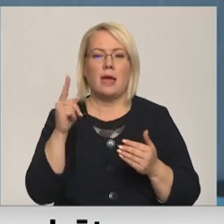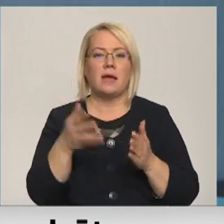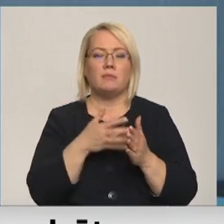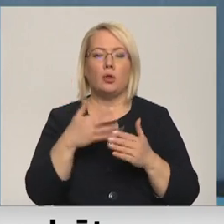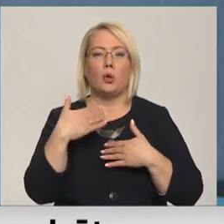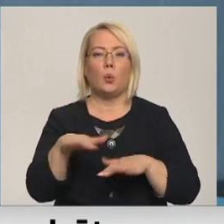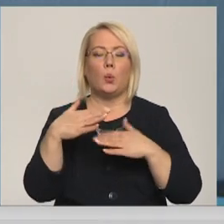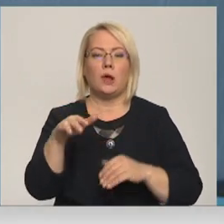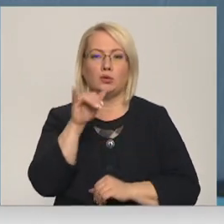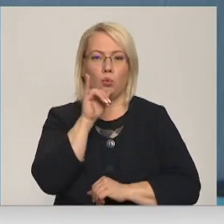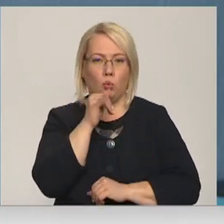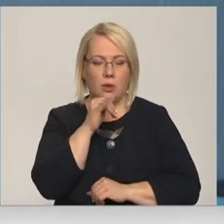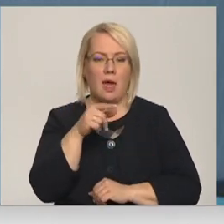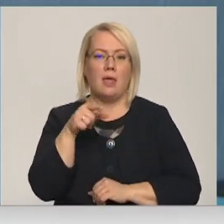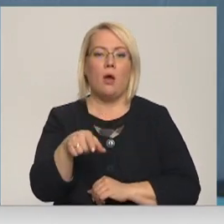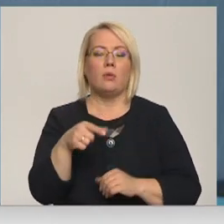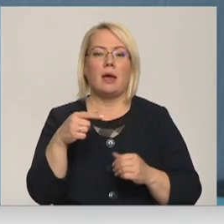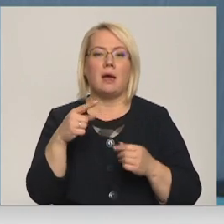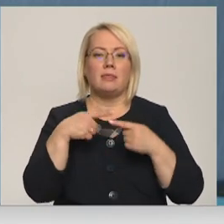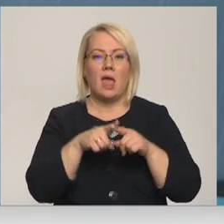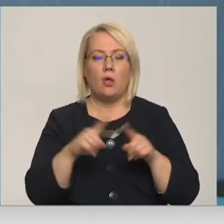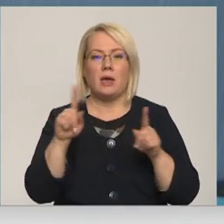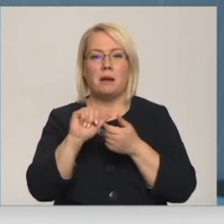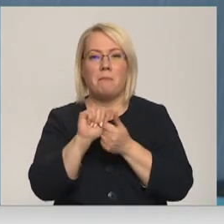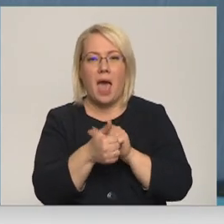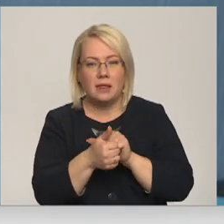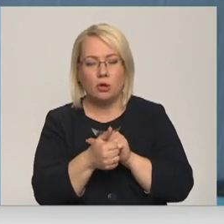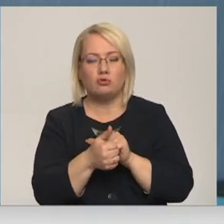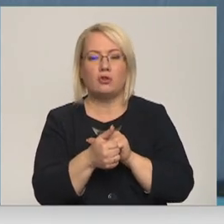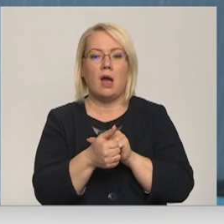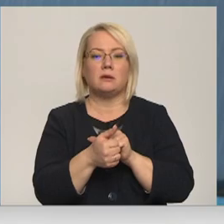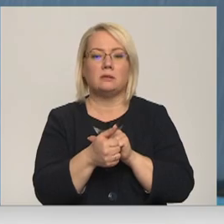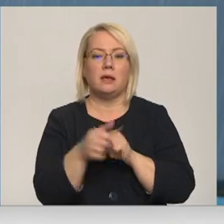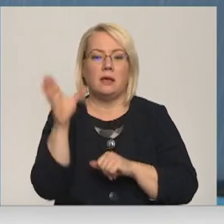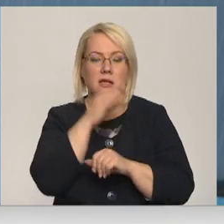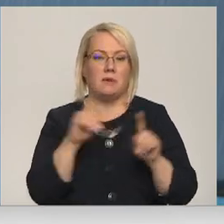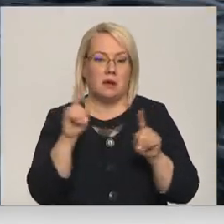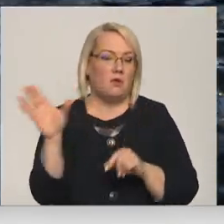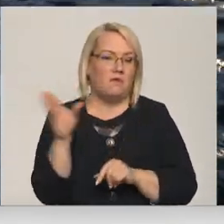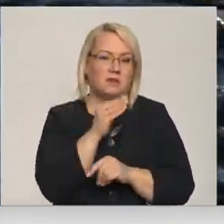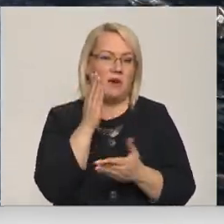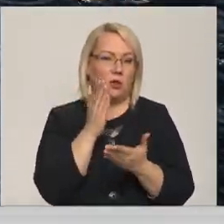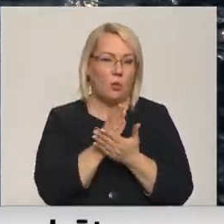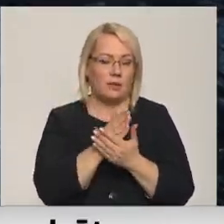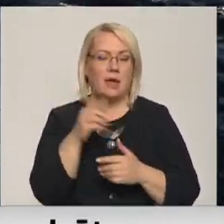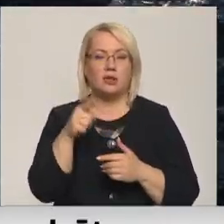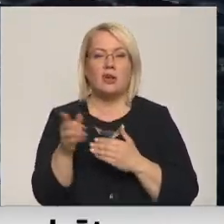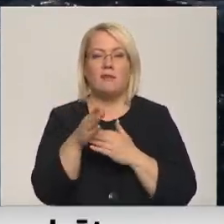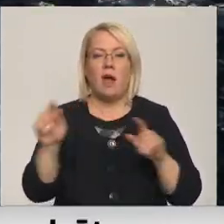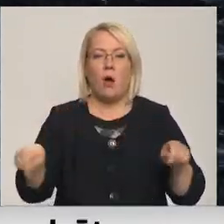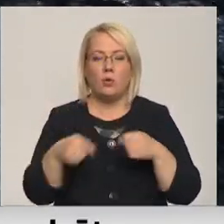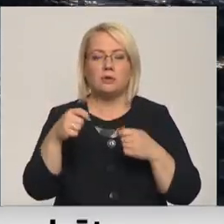Tāpēc tehnoloģijas mainījušās recirkulācijas iespējām urbul ir. Viss var notikt. Šeit audzētas tiek